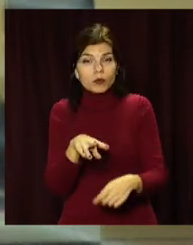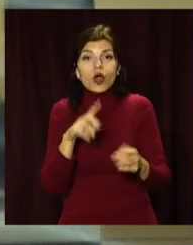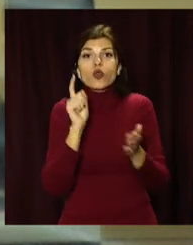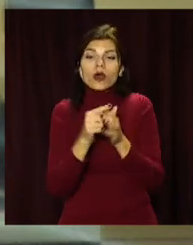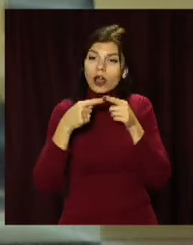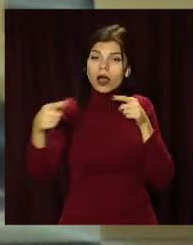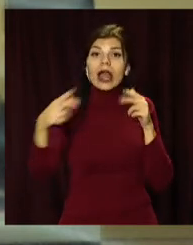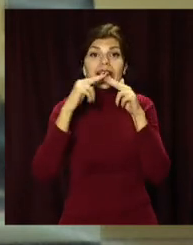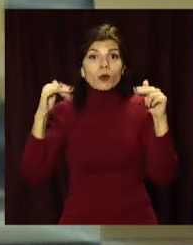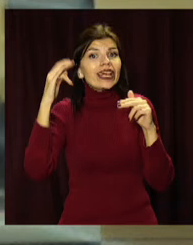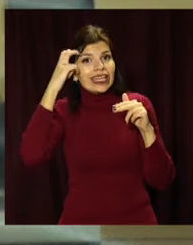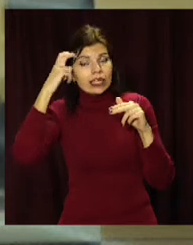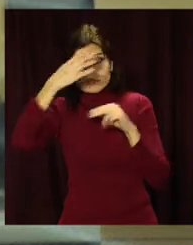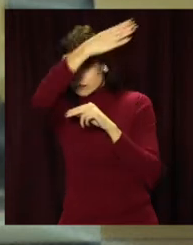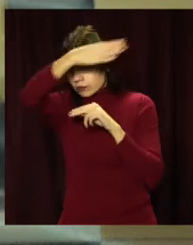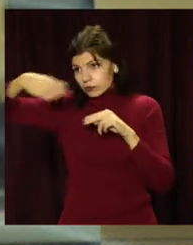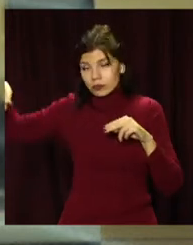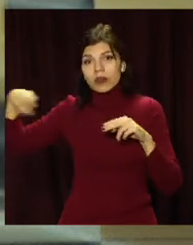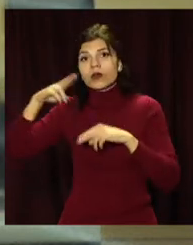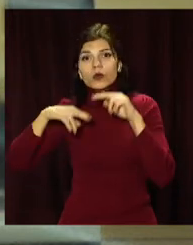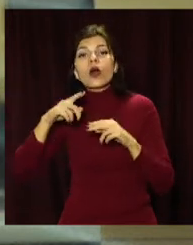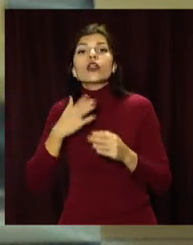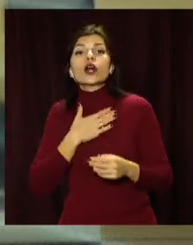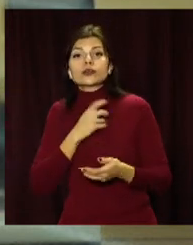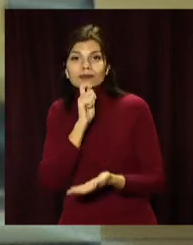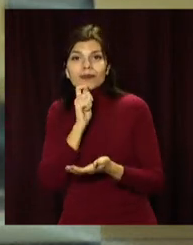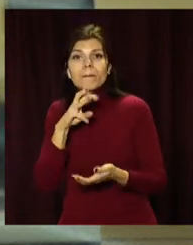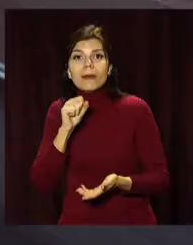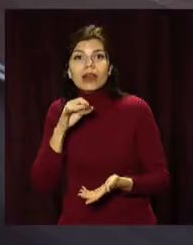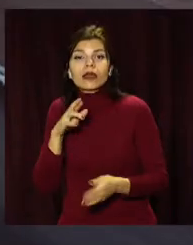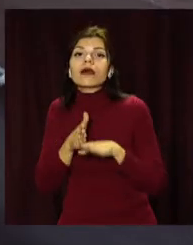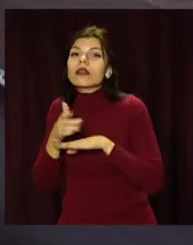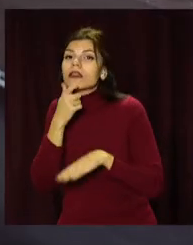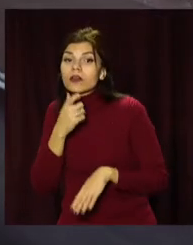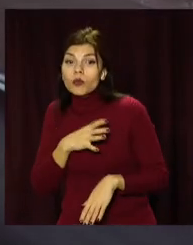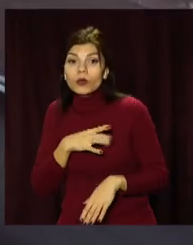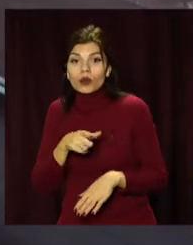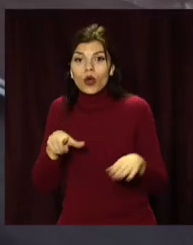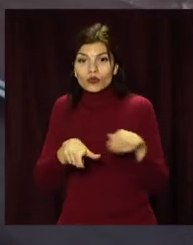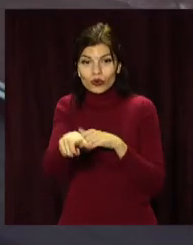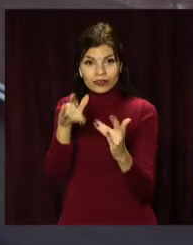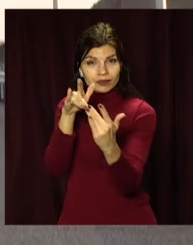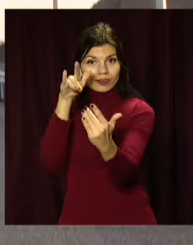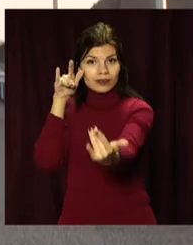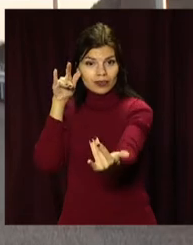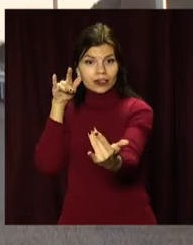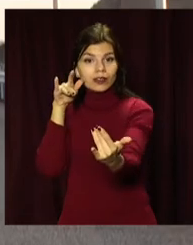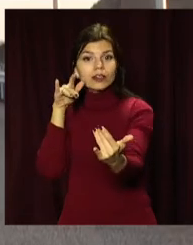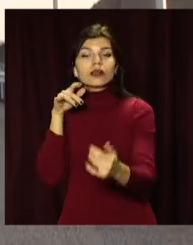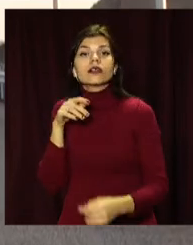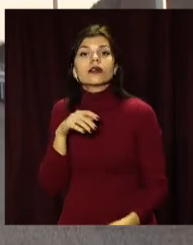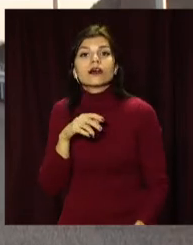з'єднати Дніпро і Київ. На великому будівництві побивала наша Марія Требушенко. На автошляху національного значення